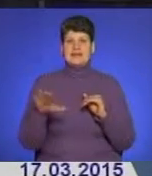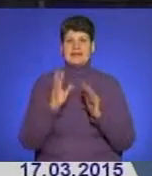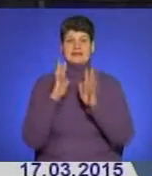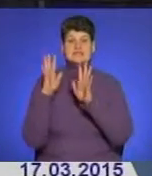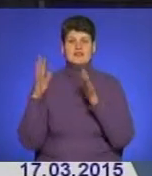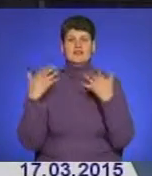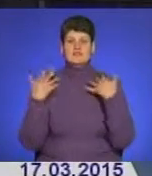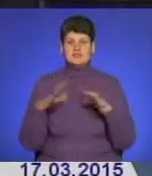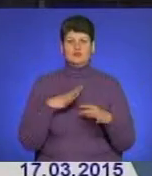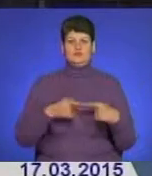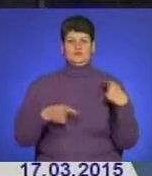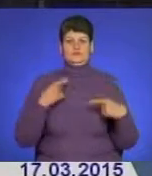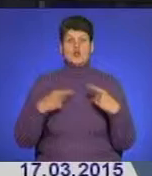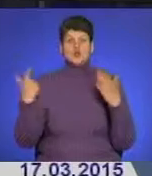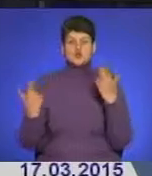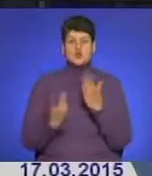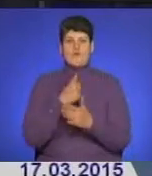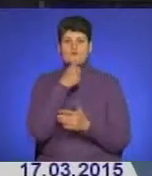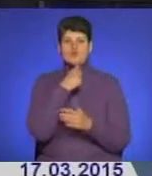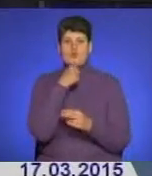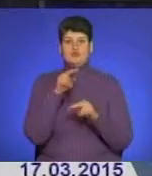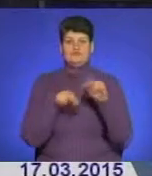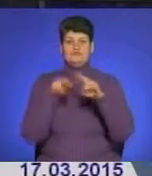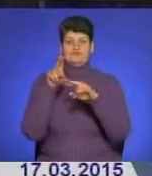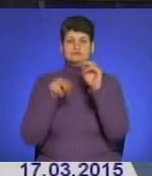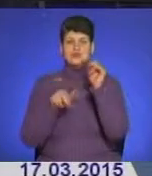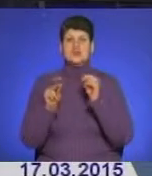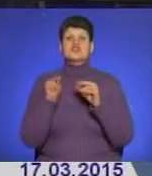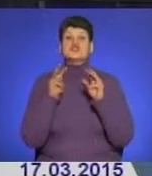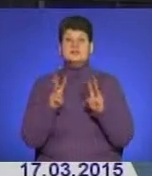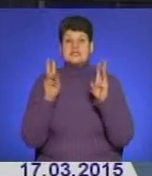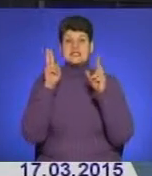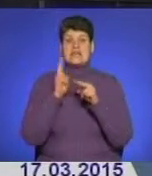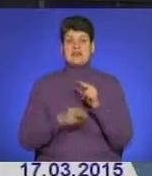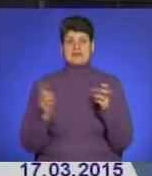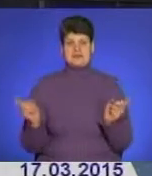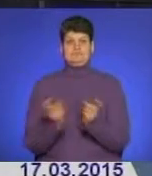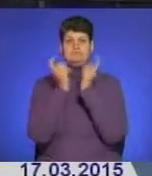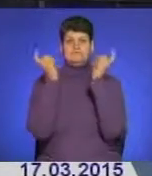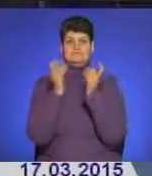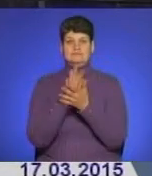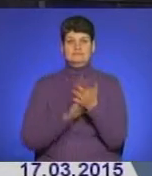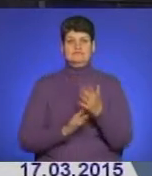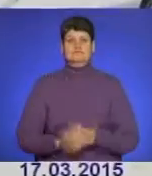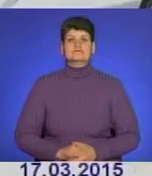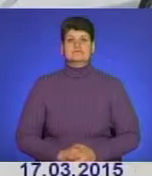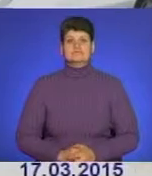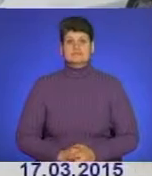точилися суперечки, знову спробували забудувати. Чим закінчився конфлікт? Про це у сюжеті Олени Броди.